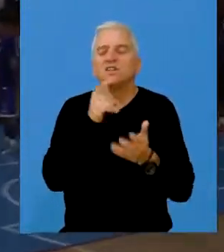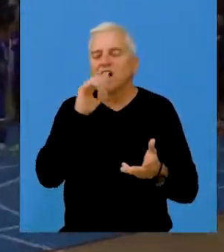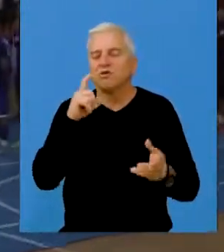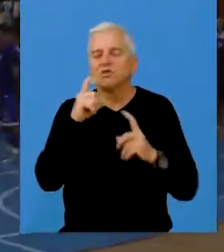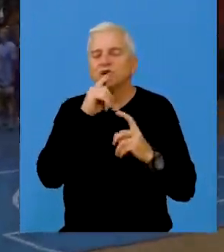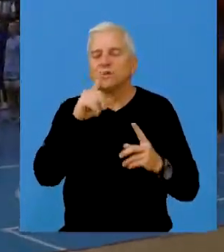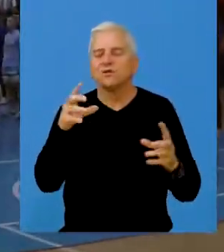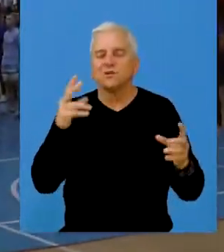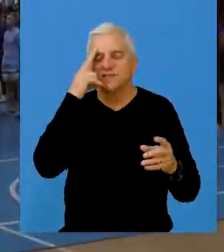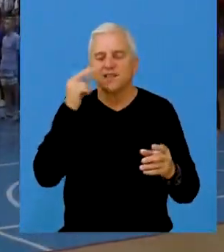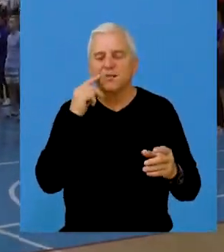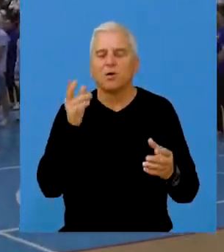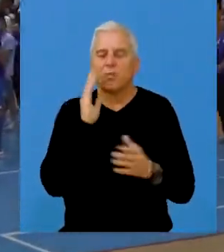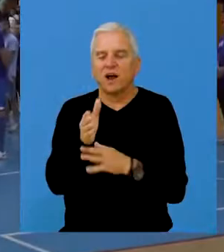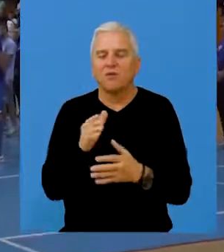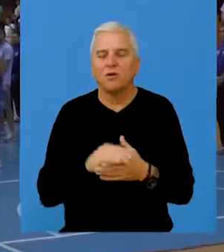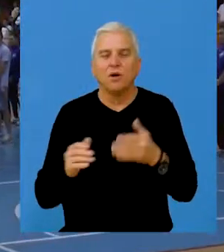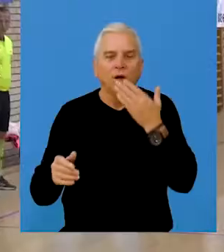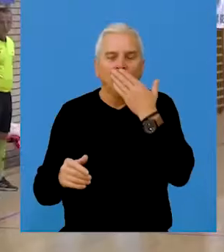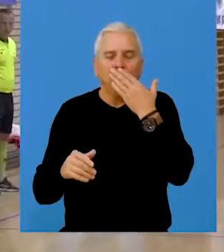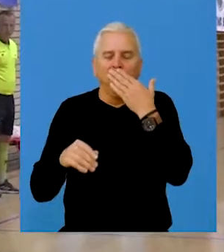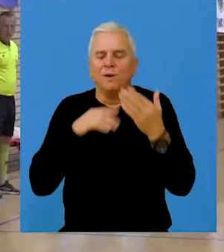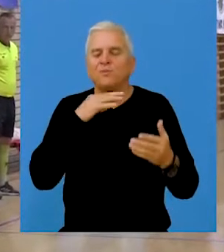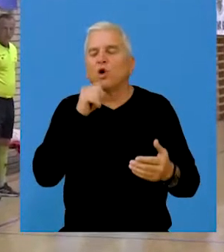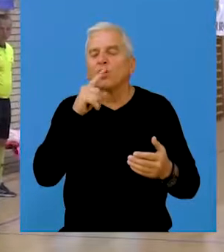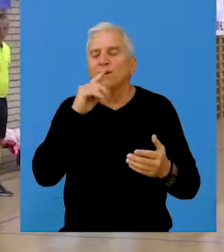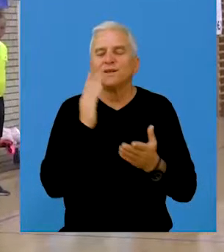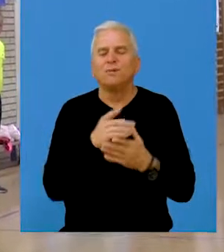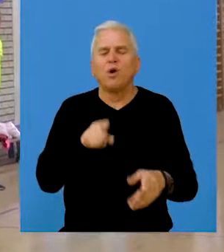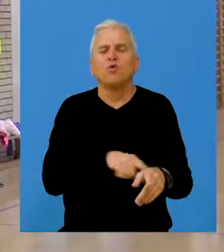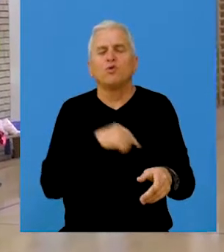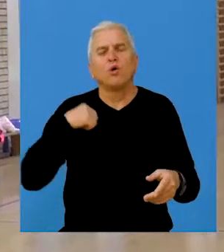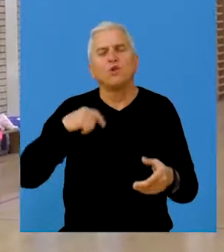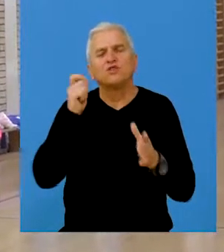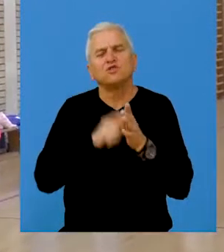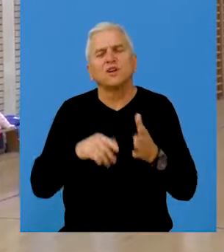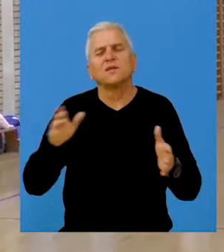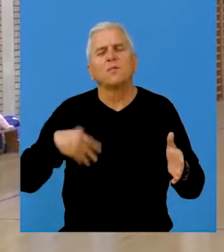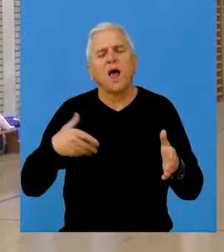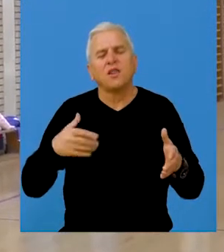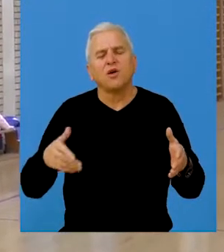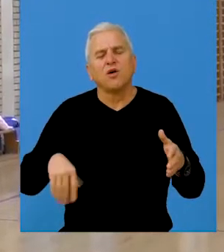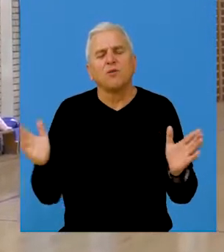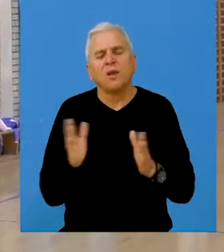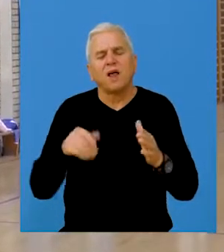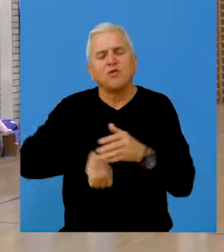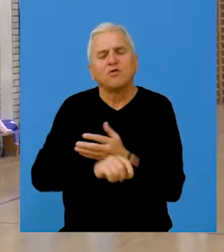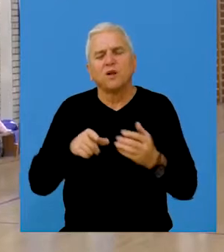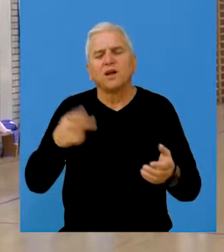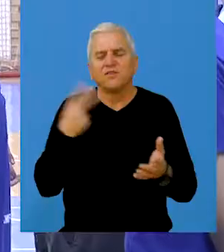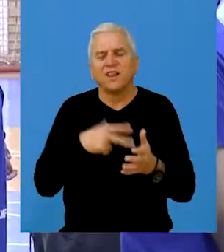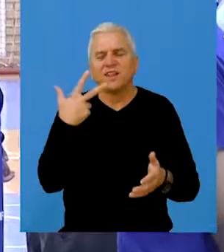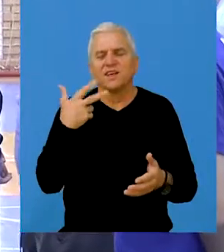Žarko Sokić iz ekipe Zemun Samo Pravo. Goran Stoj Savljević Goga bio je dugogodišnji član kluba malog futbala Bečej